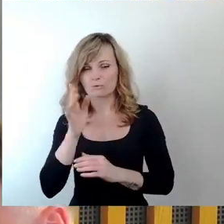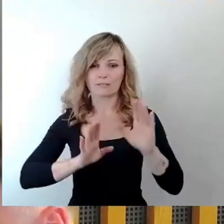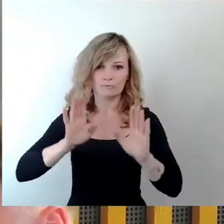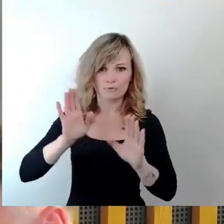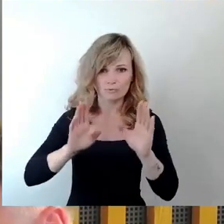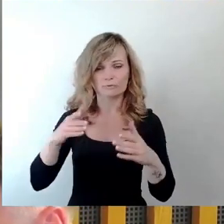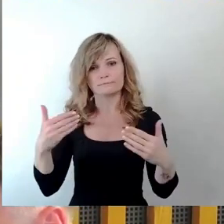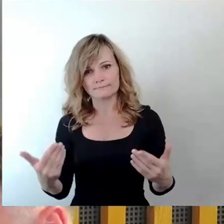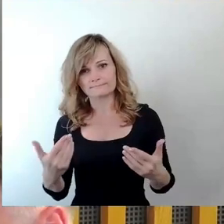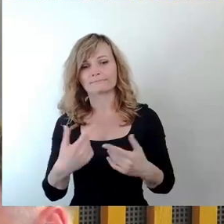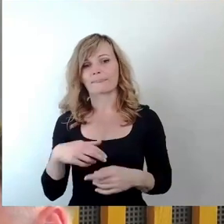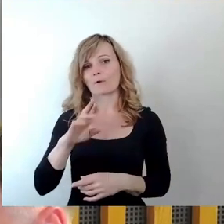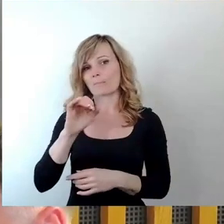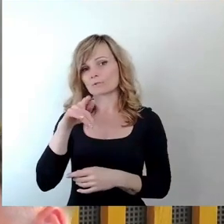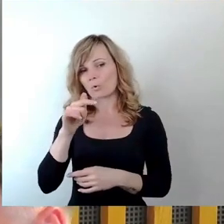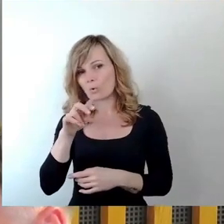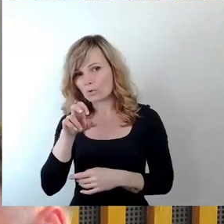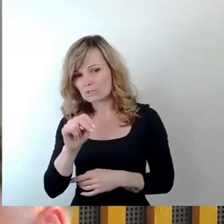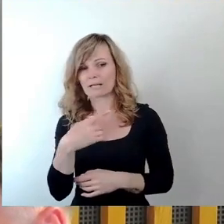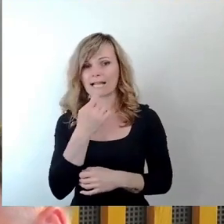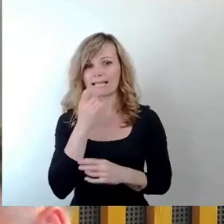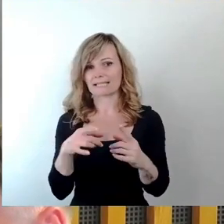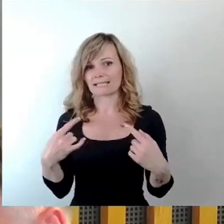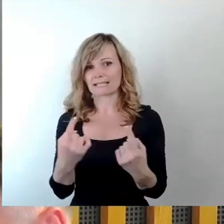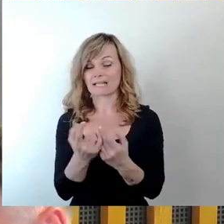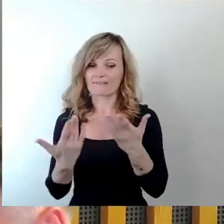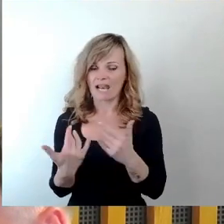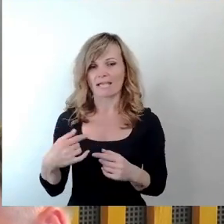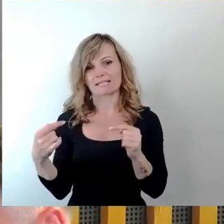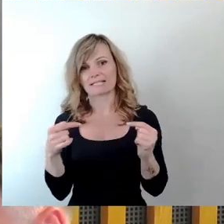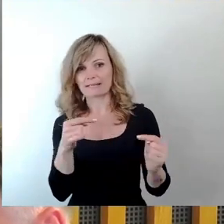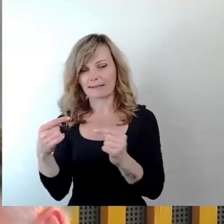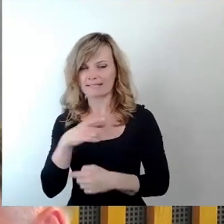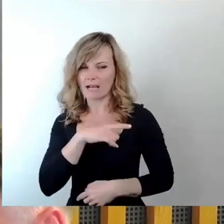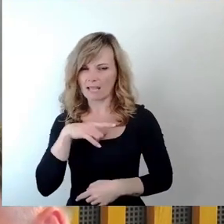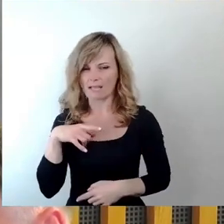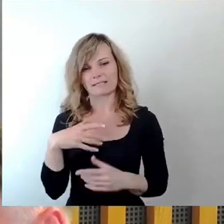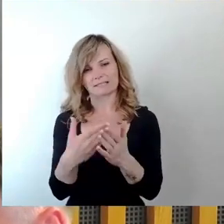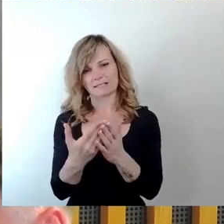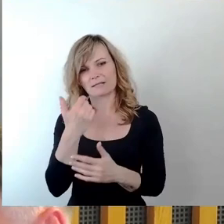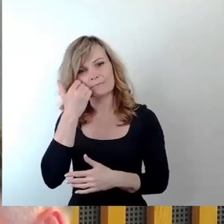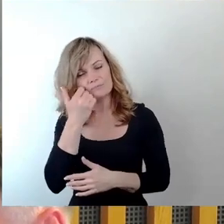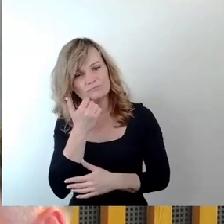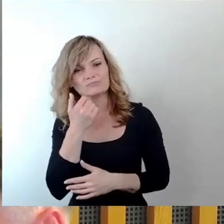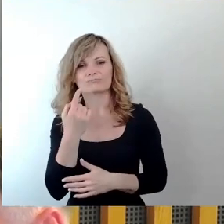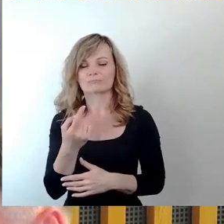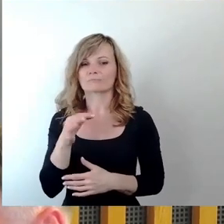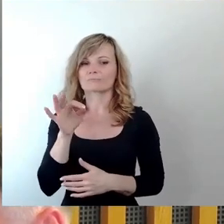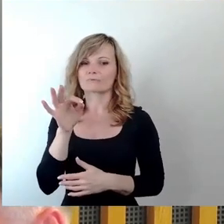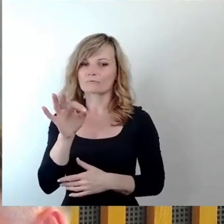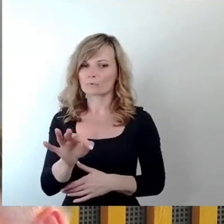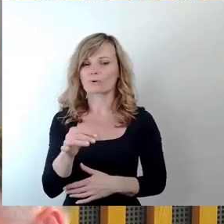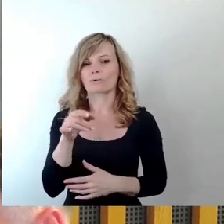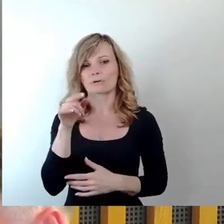Die Robotron-Kantine wird vielleicht auch eine längere Debatte sein. Deswegen bitte für die